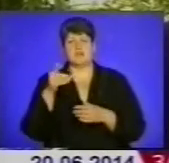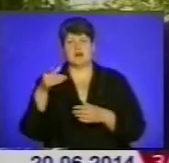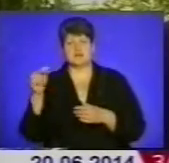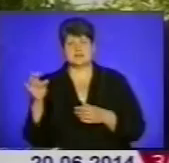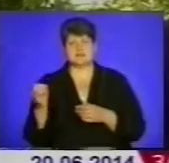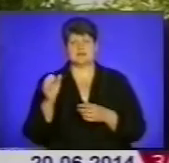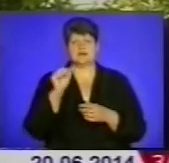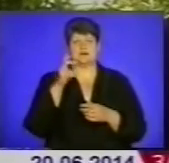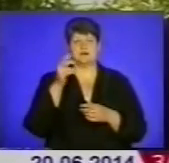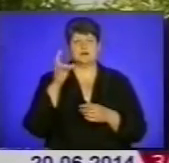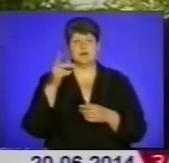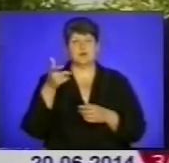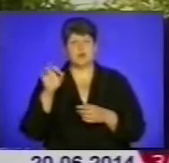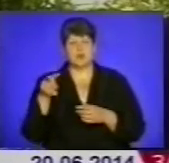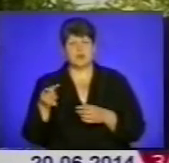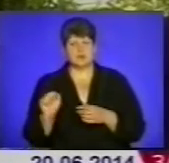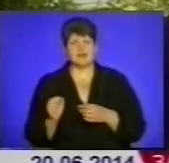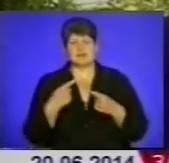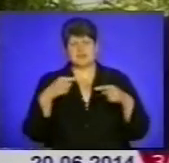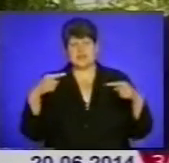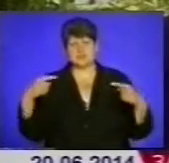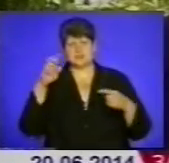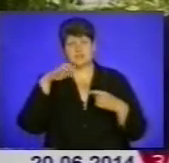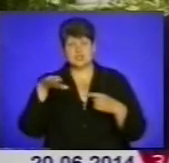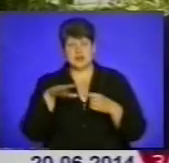Ангола, інші країни.